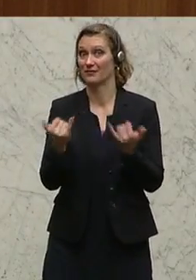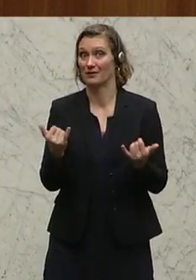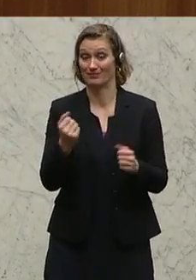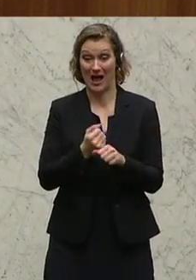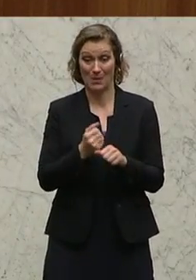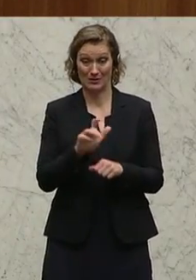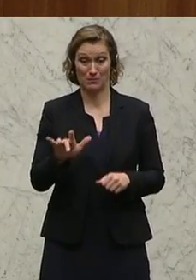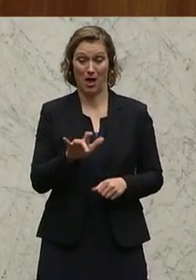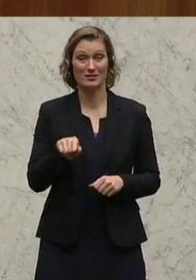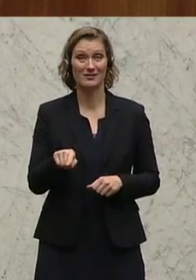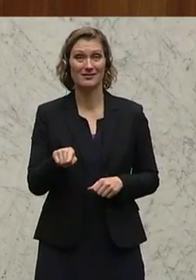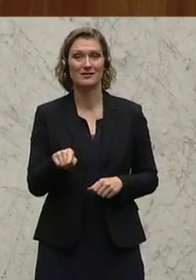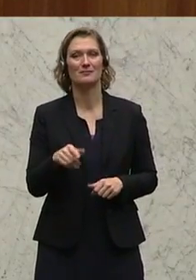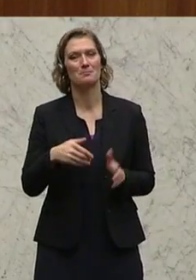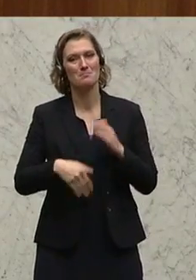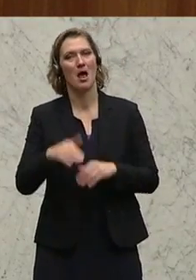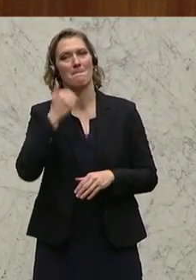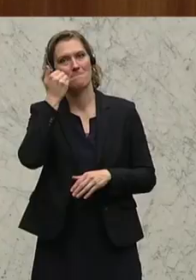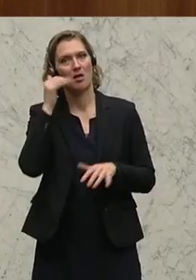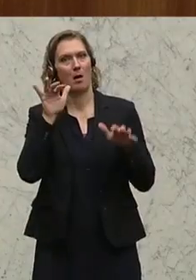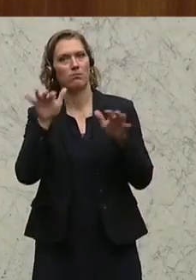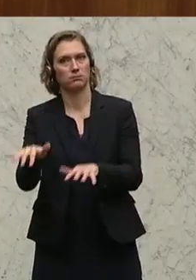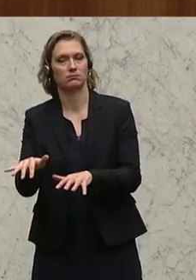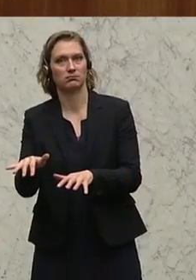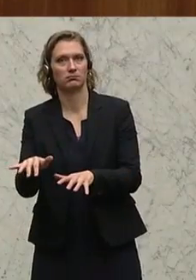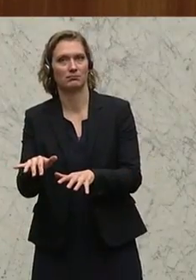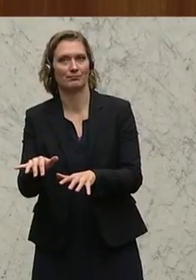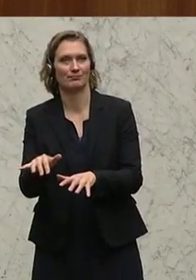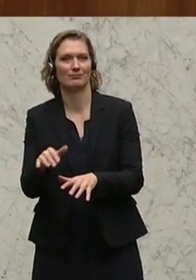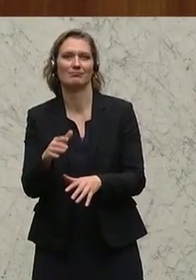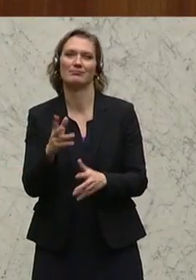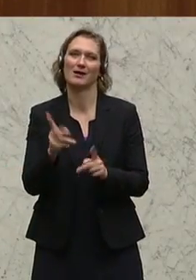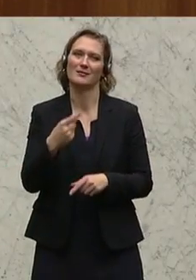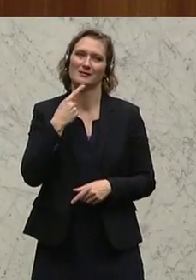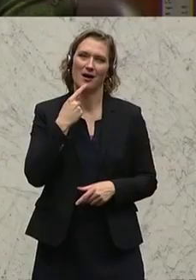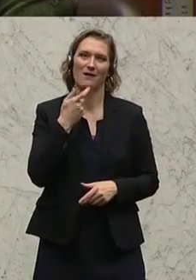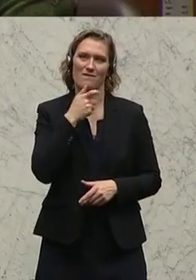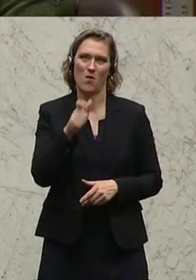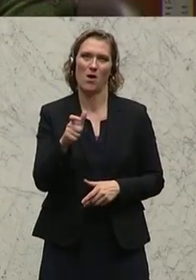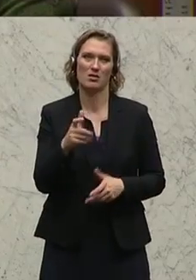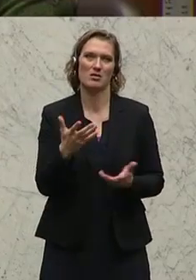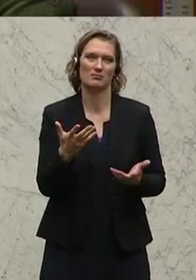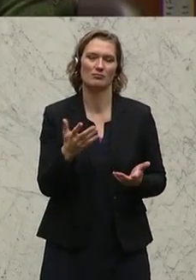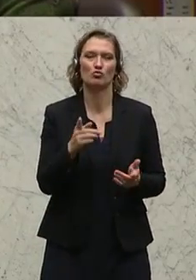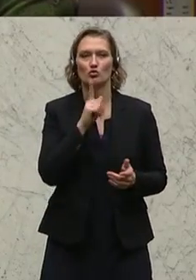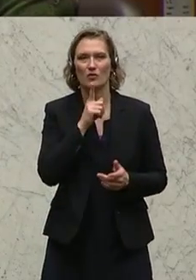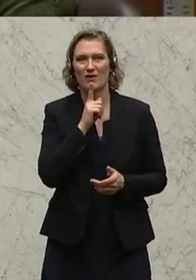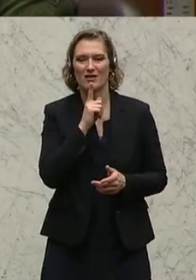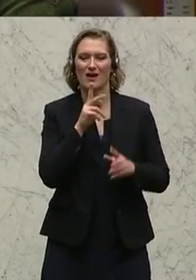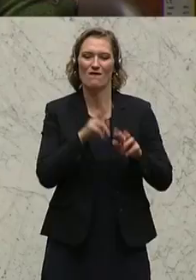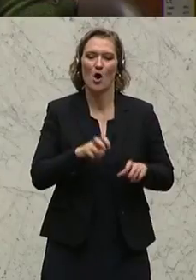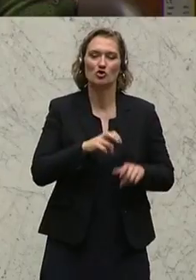Arbeitsplätze männlich dominiert sind. Mit einem Wort gesagt, es sind zu wenige